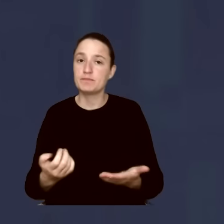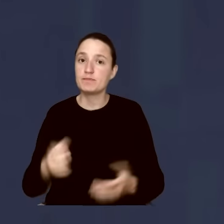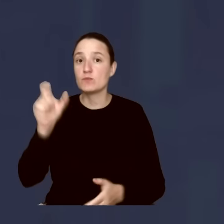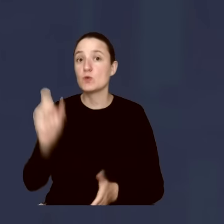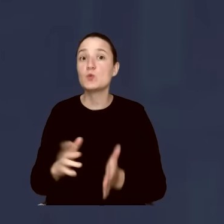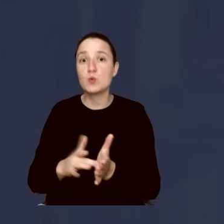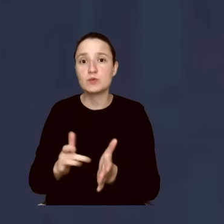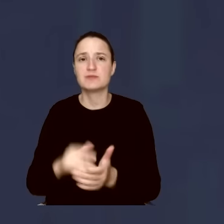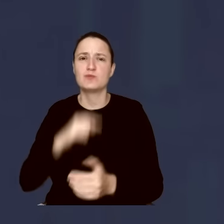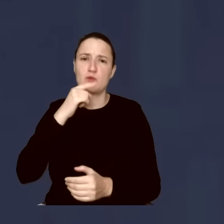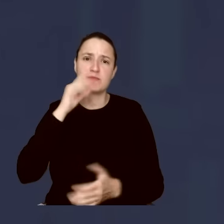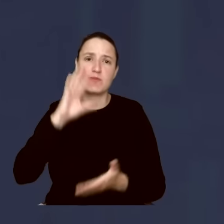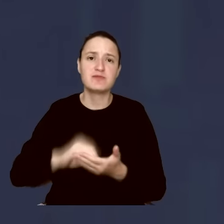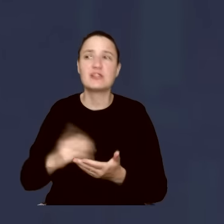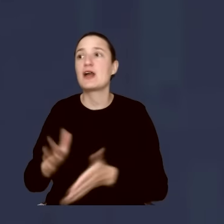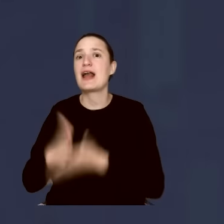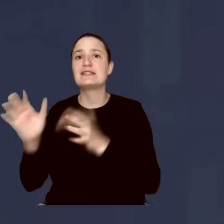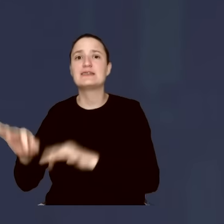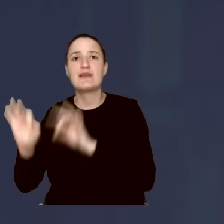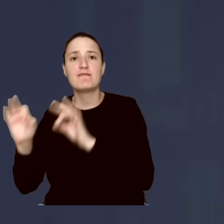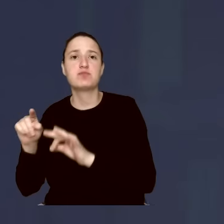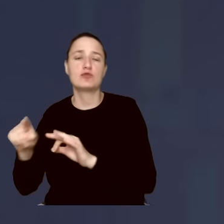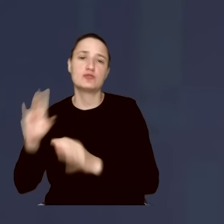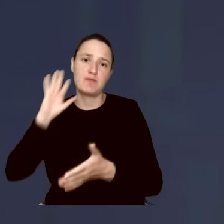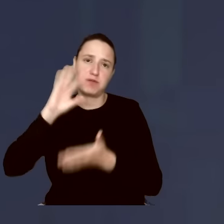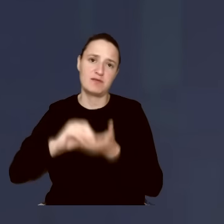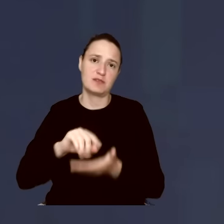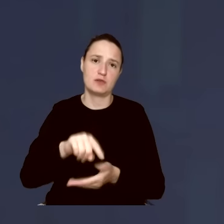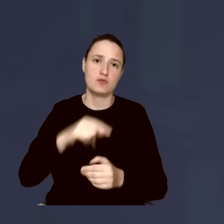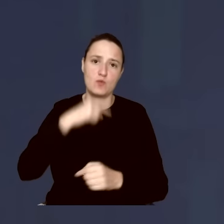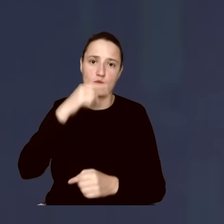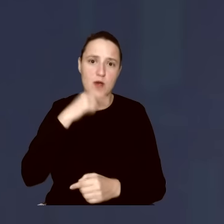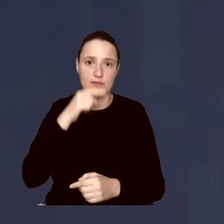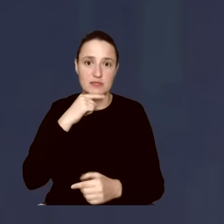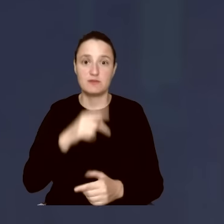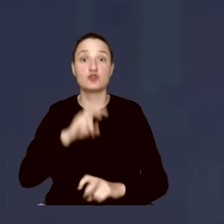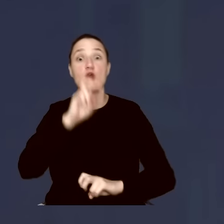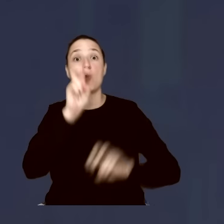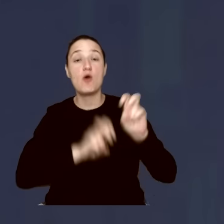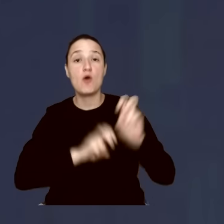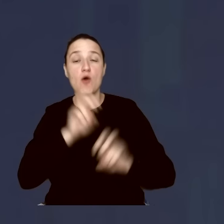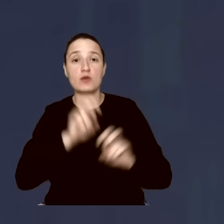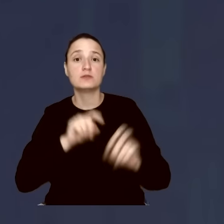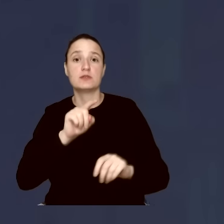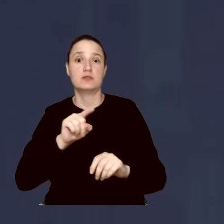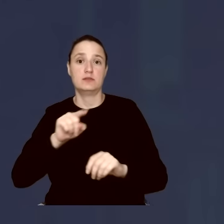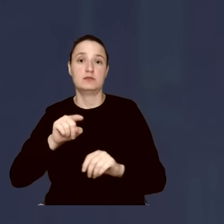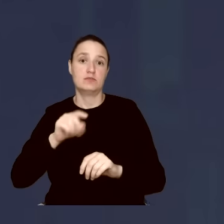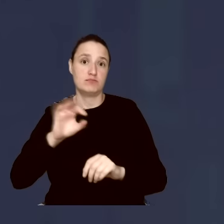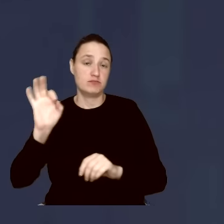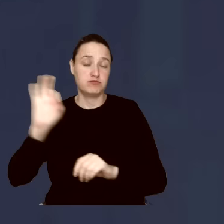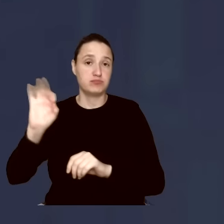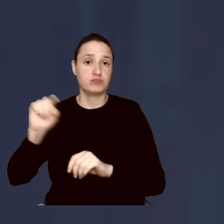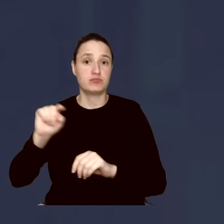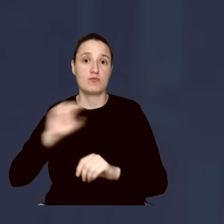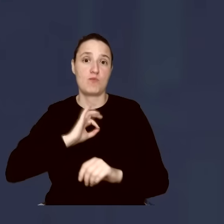kłamstwa Gazety Wyborczej Czuchnowskiego o tym, że rzekomo holding hotelowy wyremontował mieszkanie mojej i mojej małżonki. Proszę